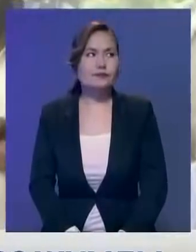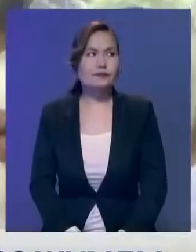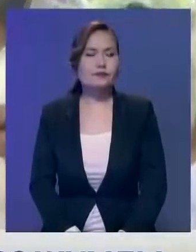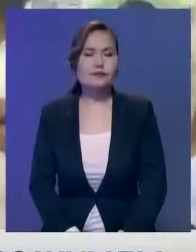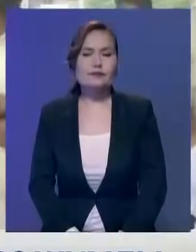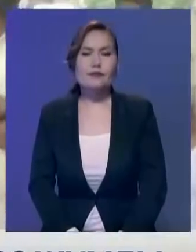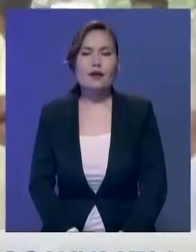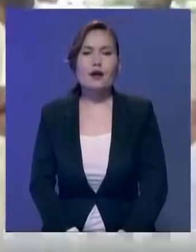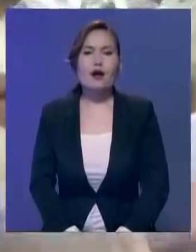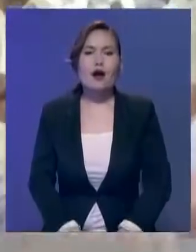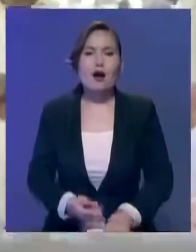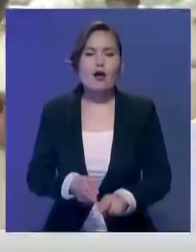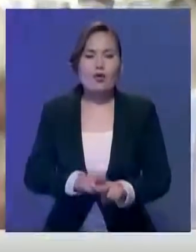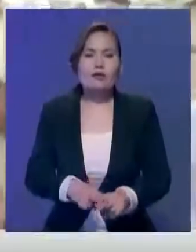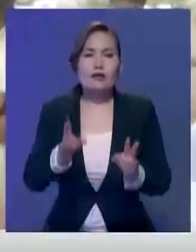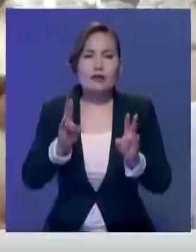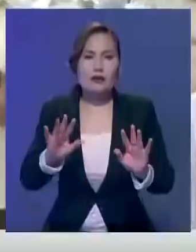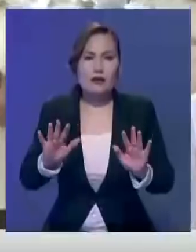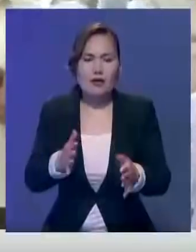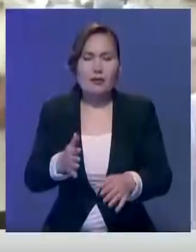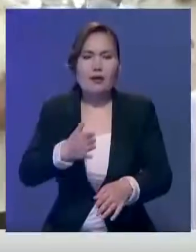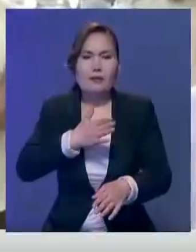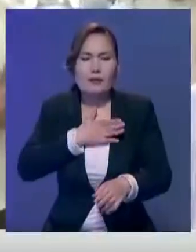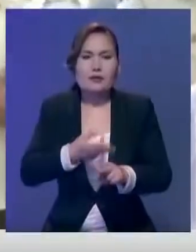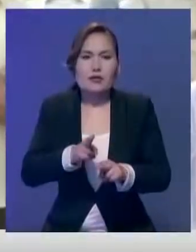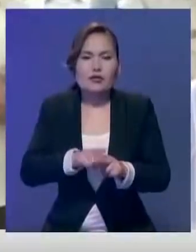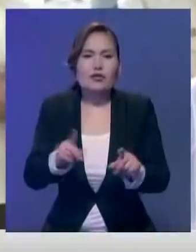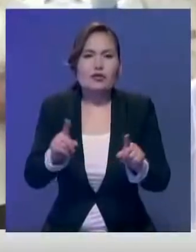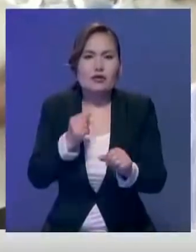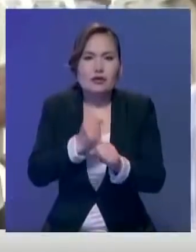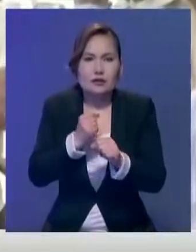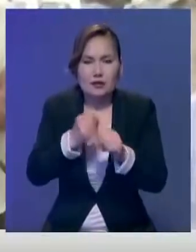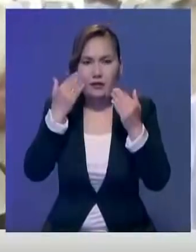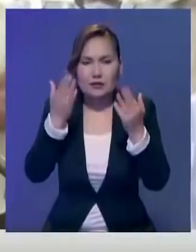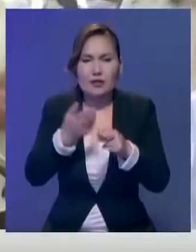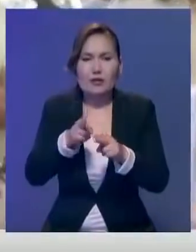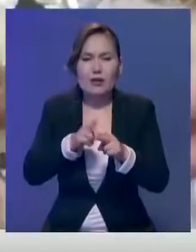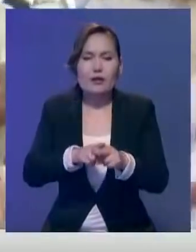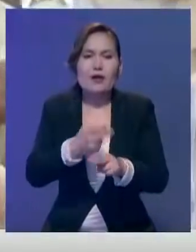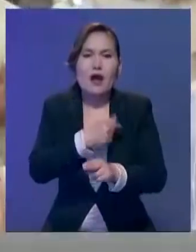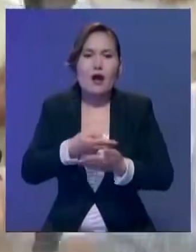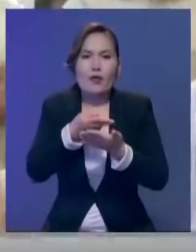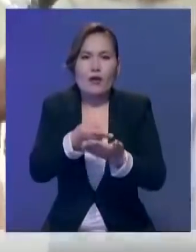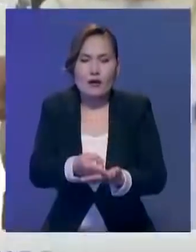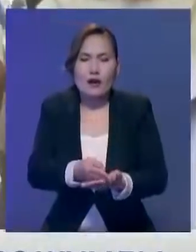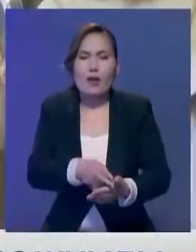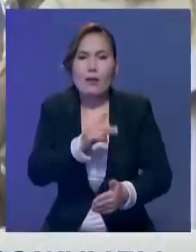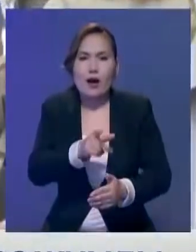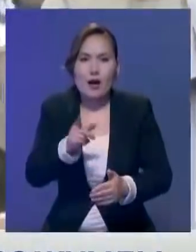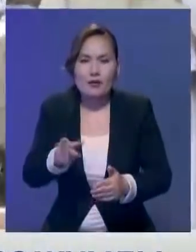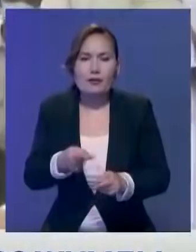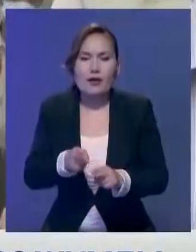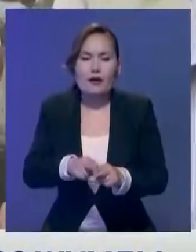Бұл қасыретті оқиға бәріміз табанымыздан тауысылу осында жүрміз. Бірінші кездекте жан сақта бөлімді жатқан науқастарды